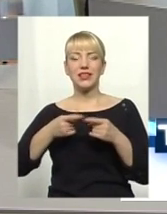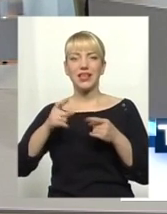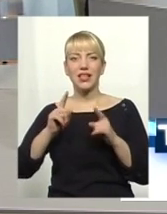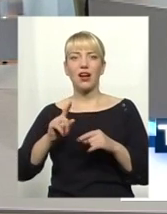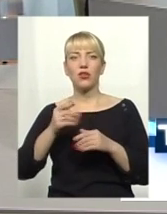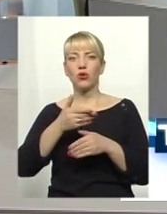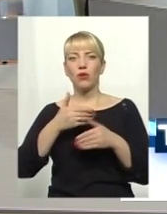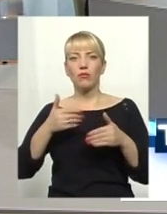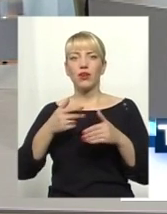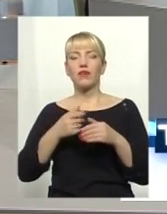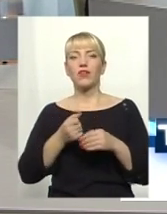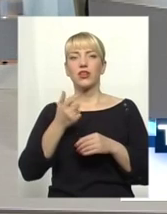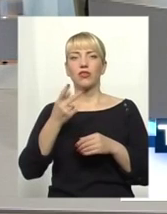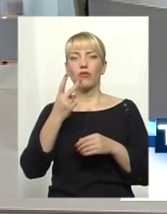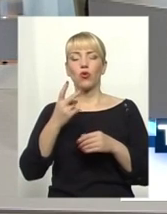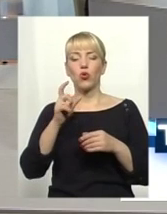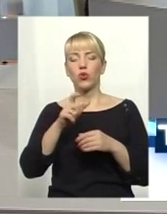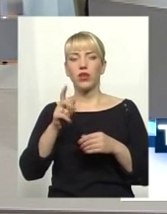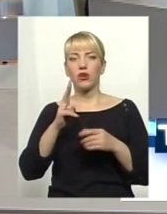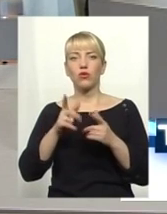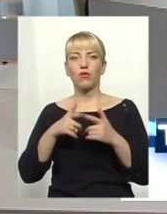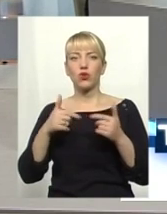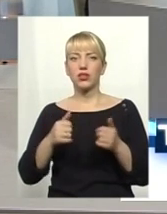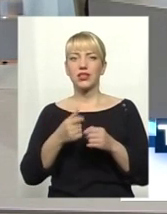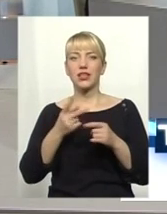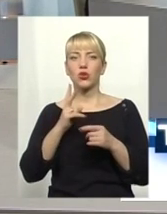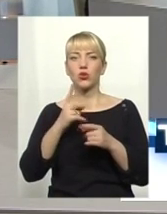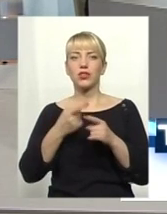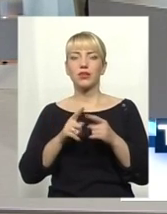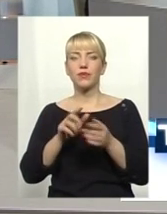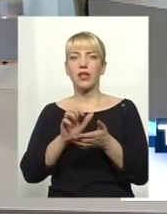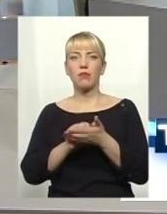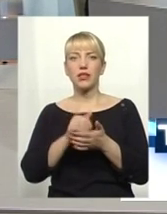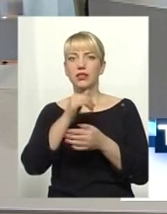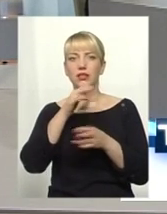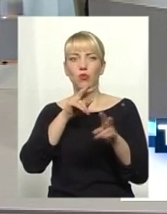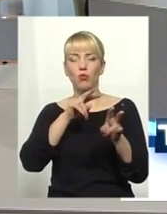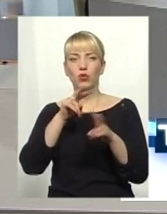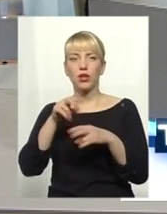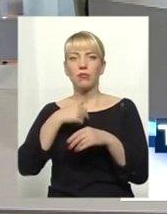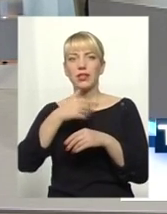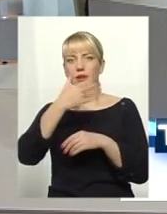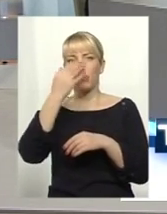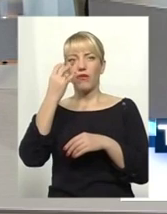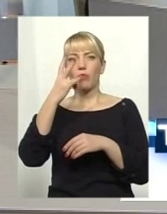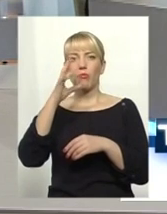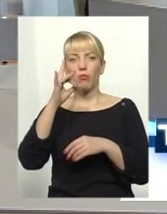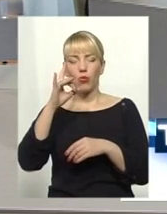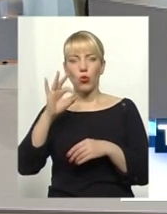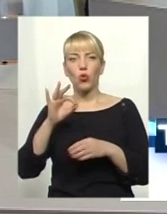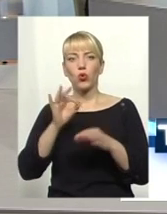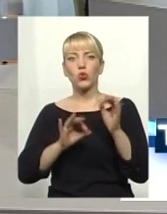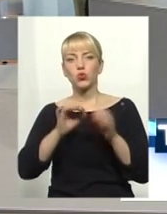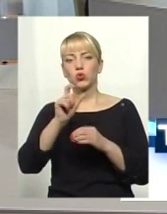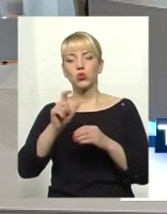в кількості двоє людей в організації, які цим займаються, не зможемо все відмоніторити. Ми ще забуваємо про суддів, а ми будемо моніторити це